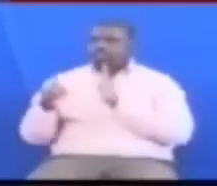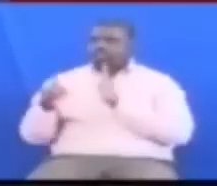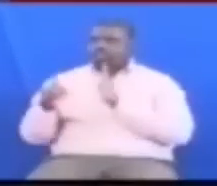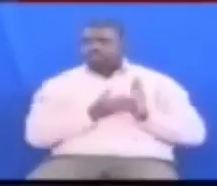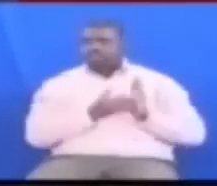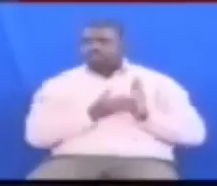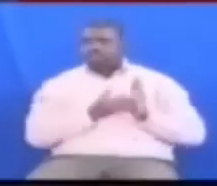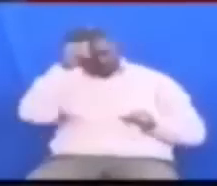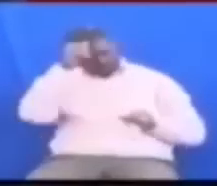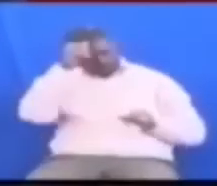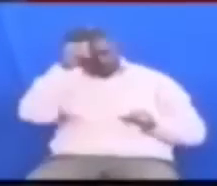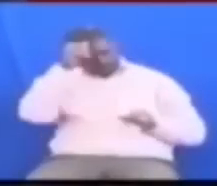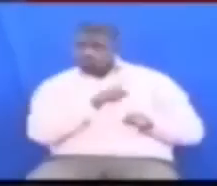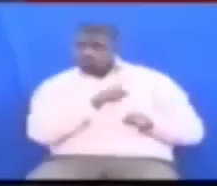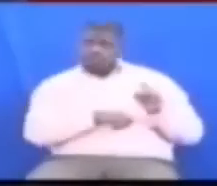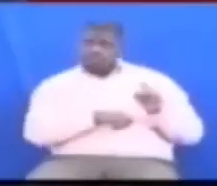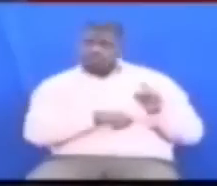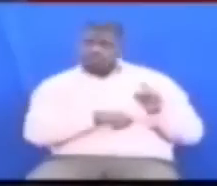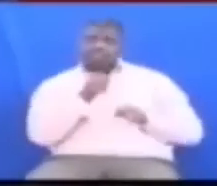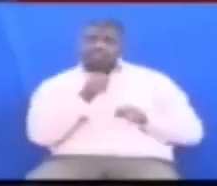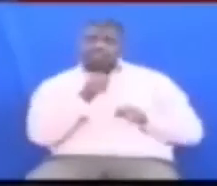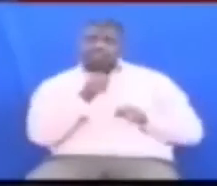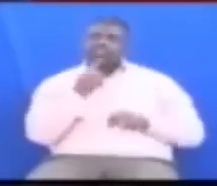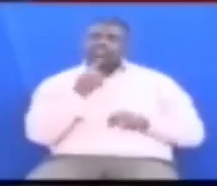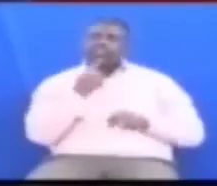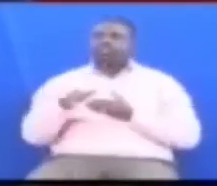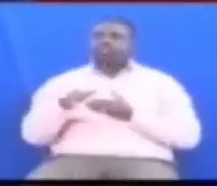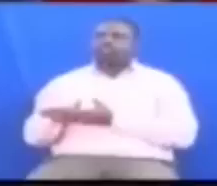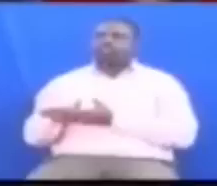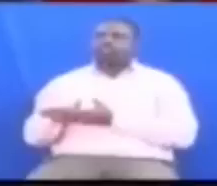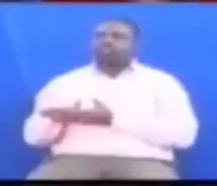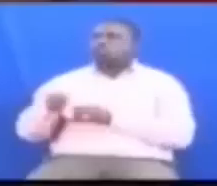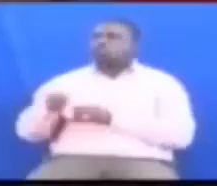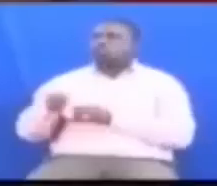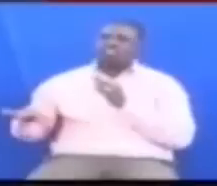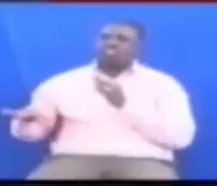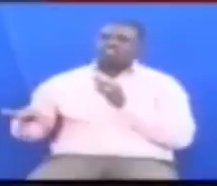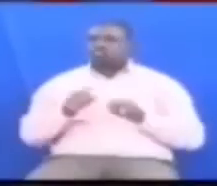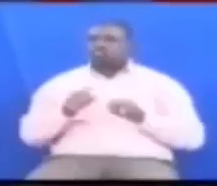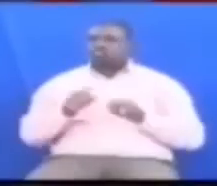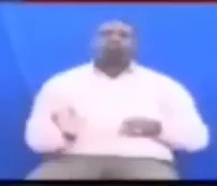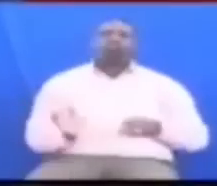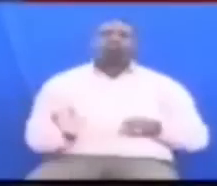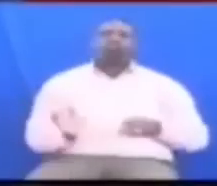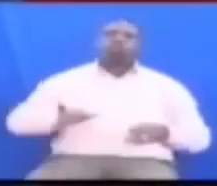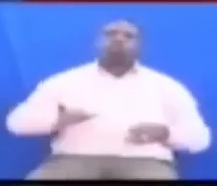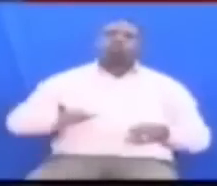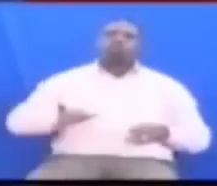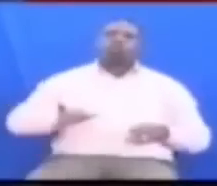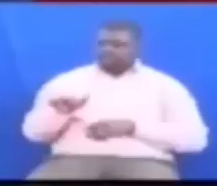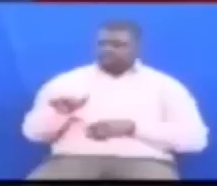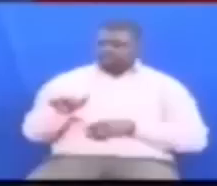kata Na ukimuiza mpani kata Anasema hao mimi nimipota mailekezo Kwamba huyu mtu hafai na kuli tumemundua Kwe mazikira haya wakafu